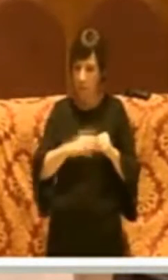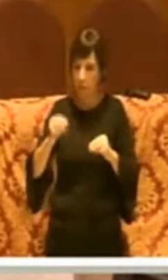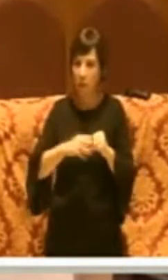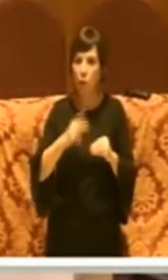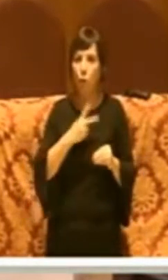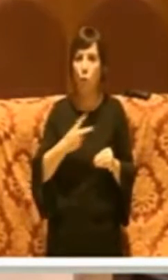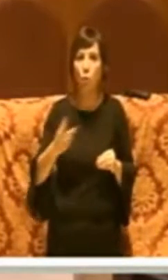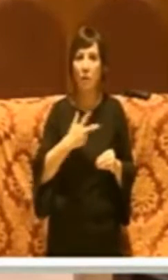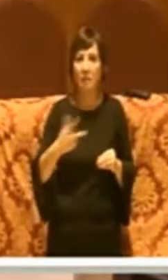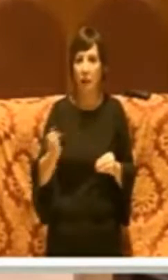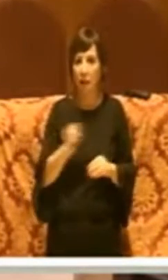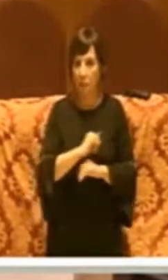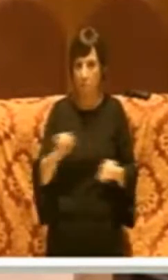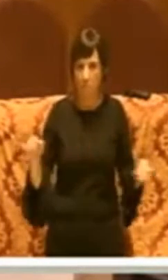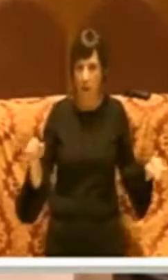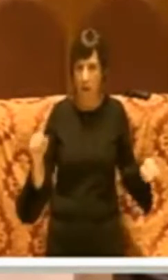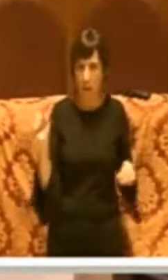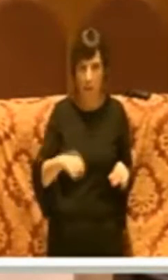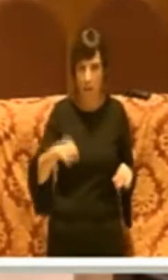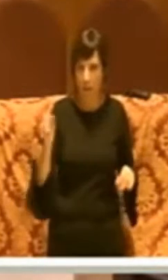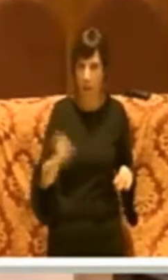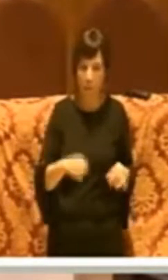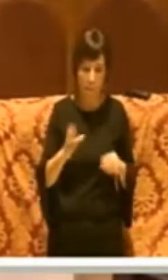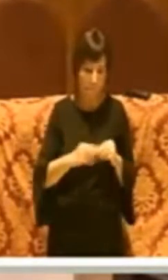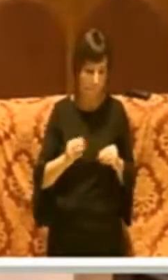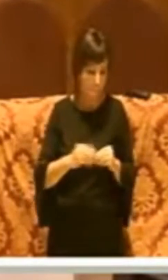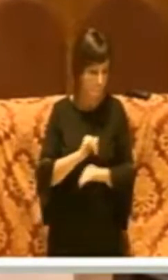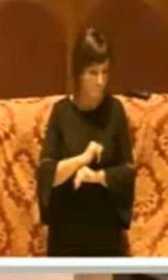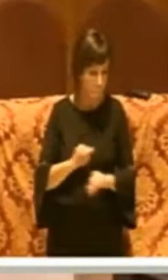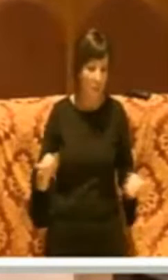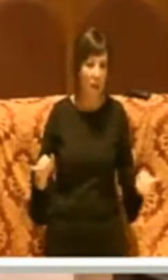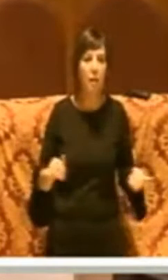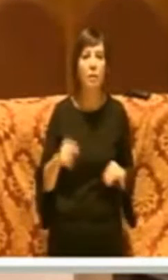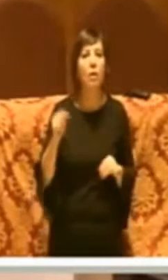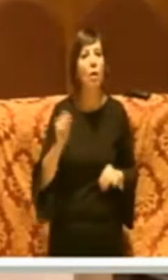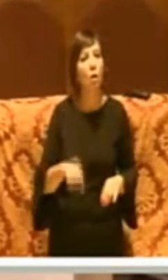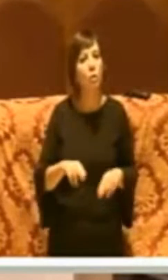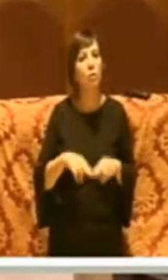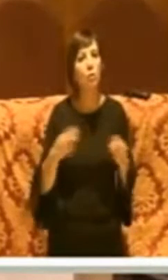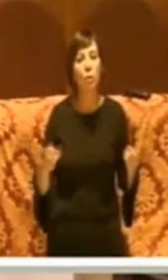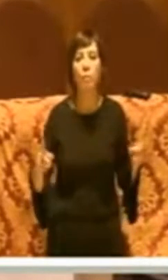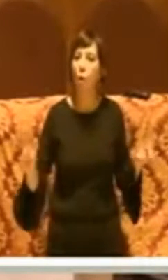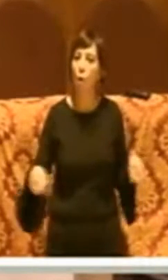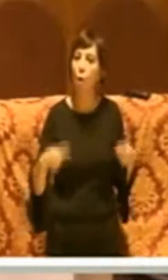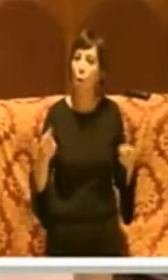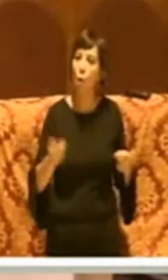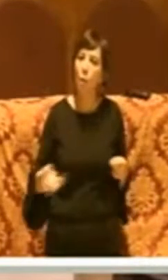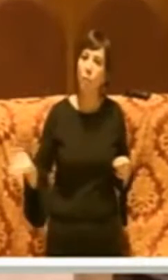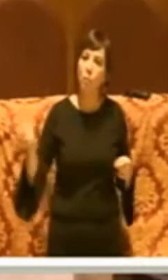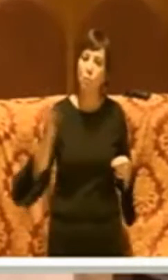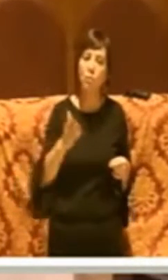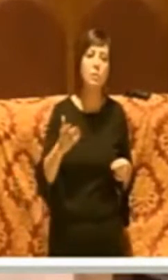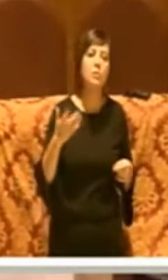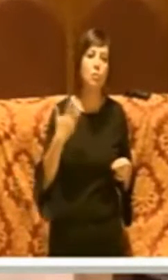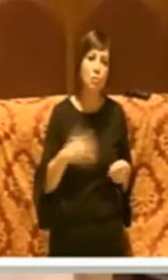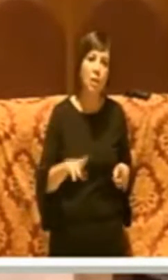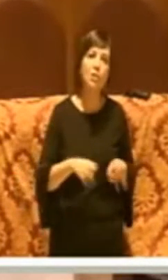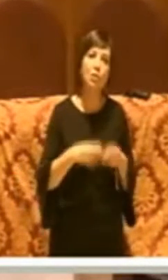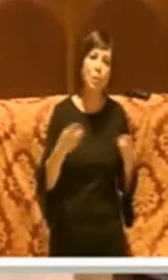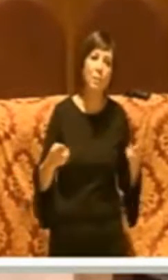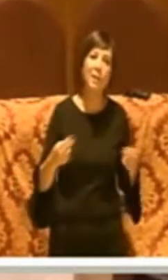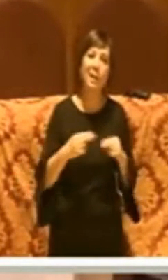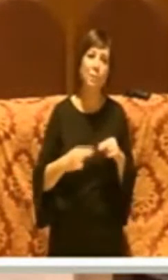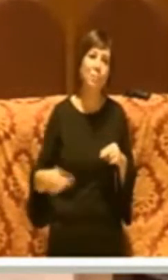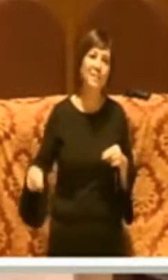tre anni, di diversi anni, prima di noi. Oggi scopro che le opposizioni a loro volta hanno scoperto le piste